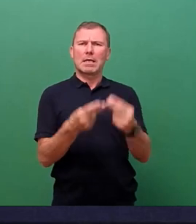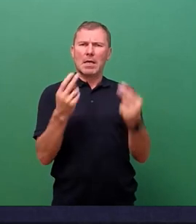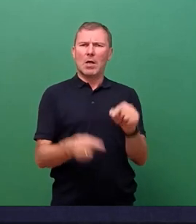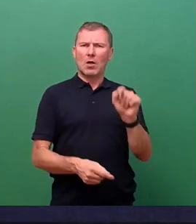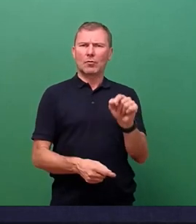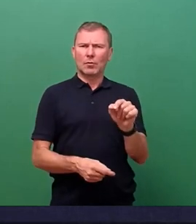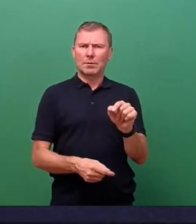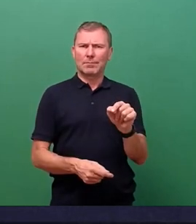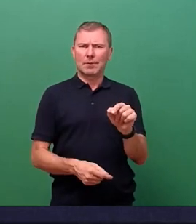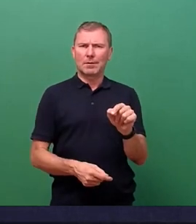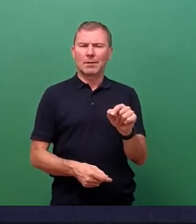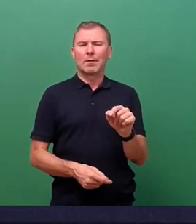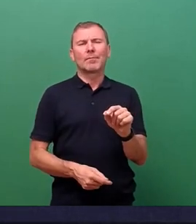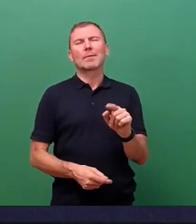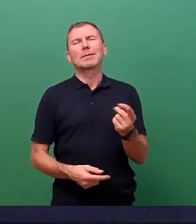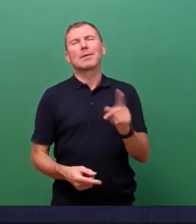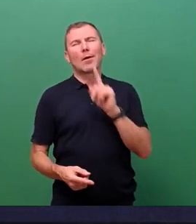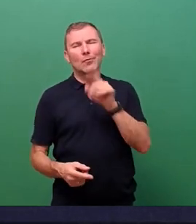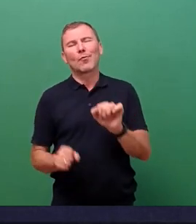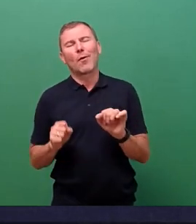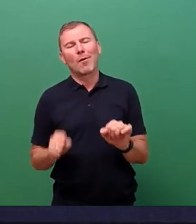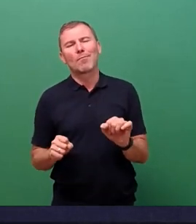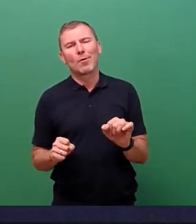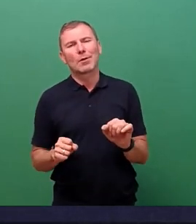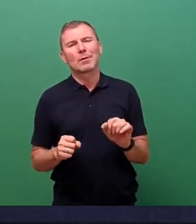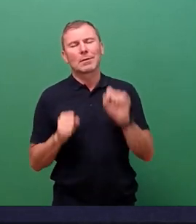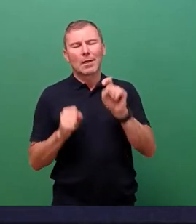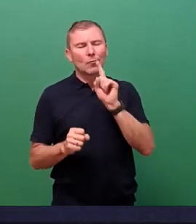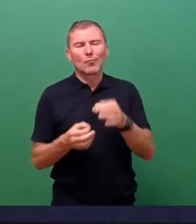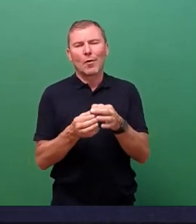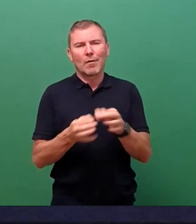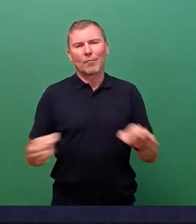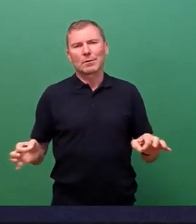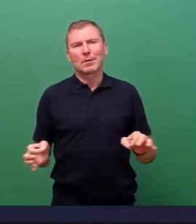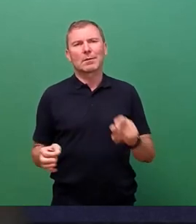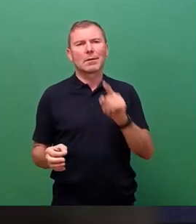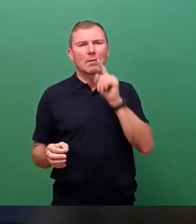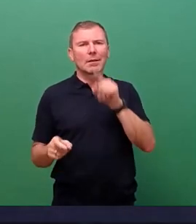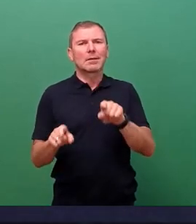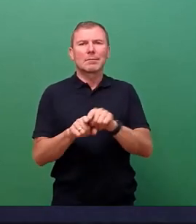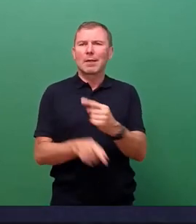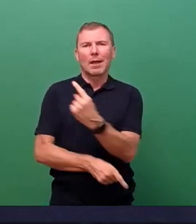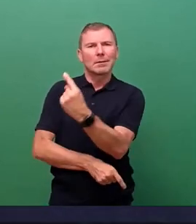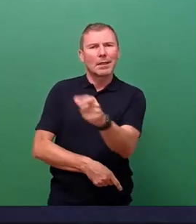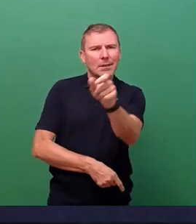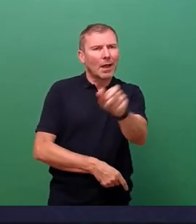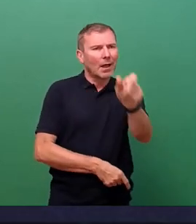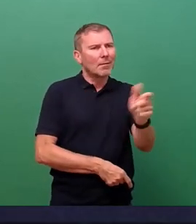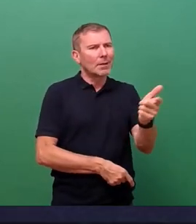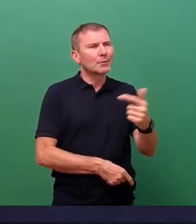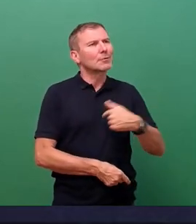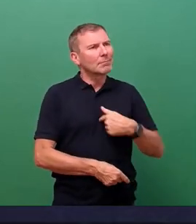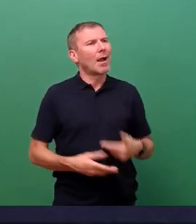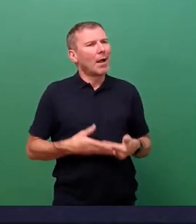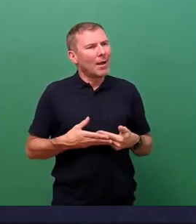nur so gut sein kann und funktionieren kann, wie eben jeder einzelne Gast gewillt ist,